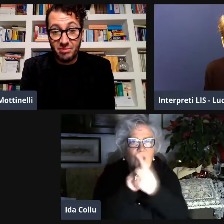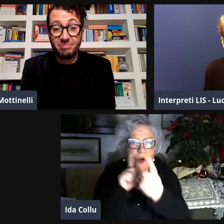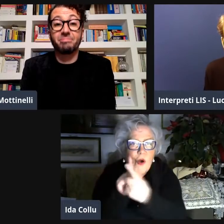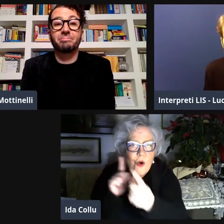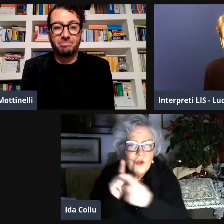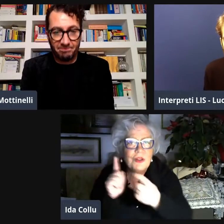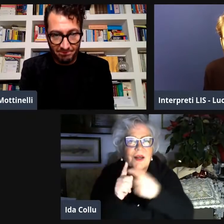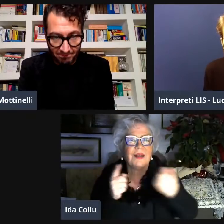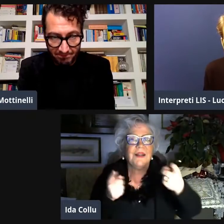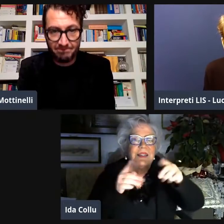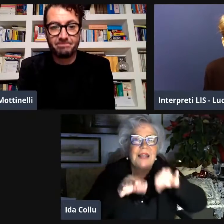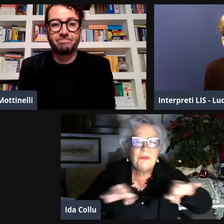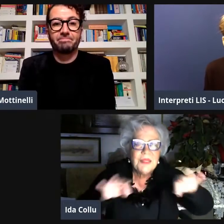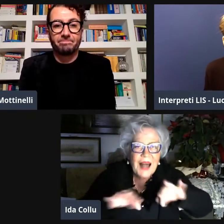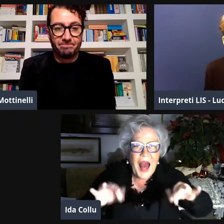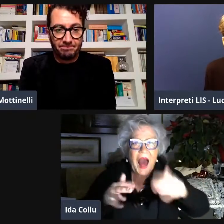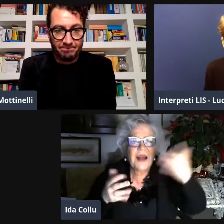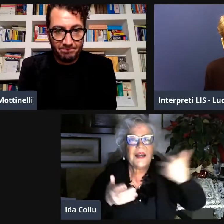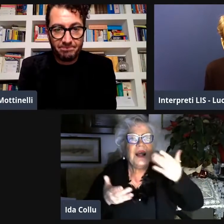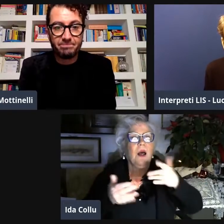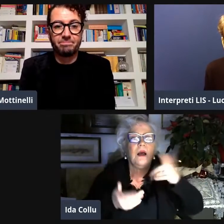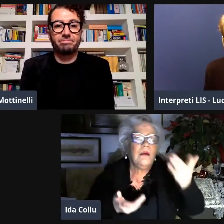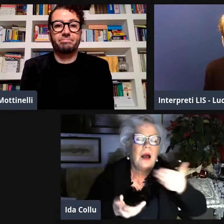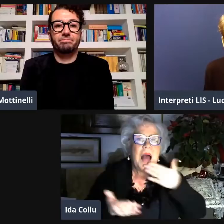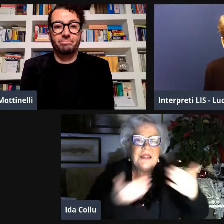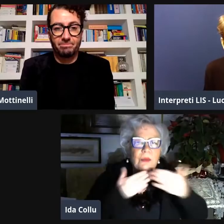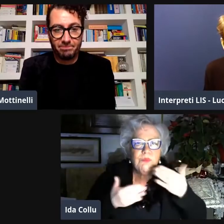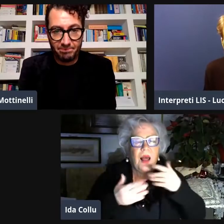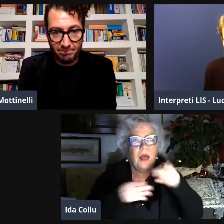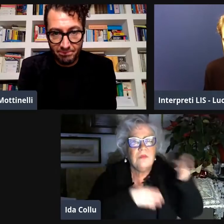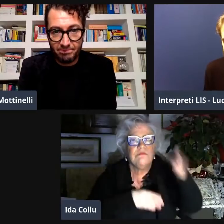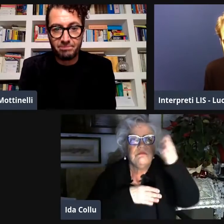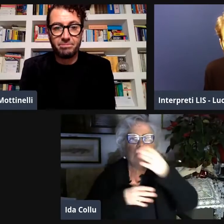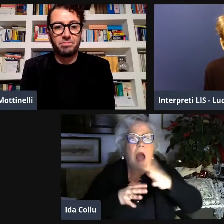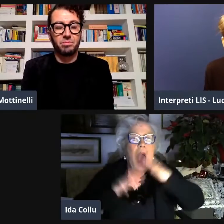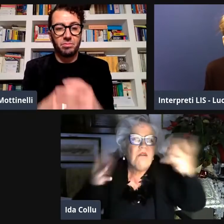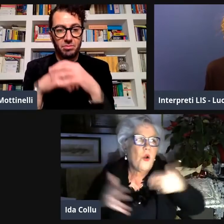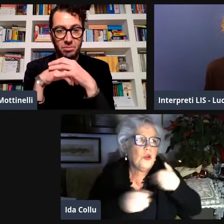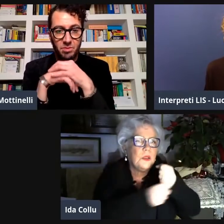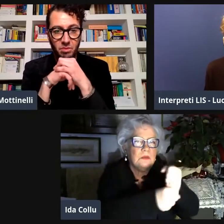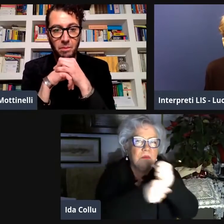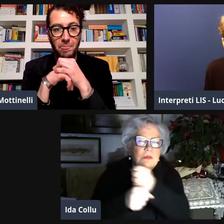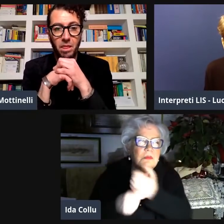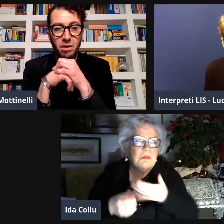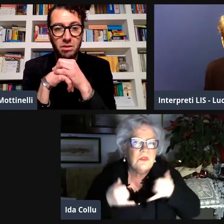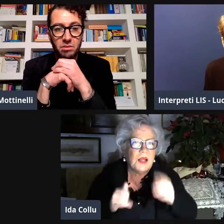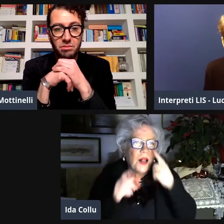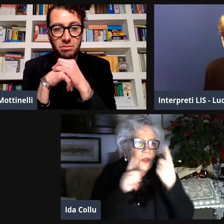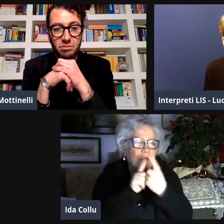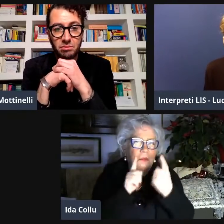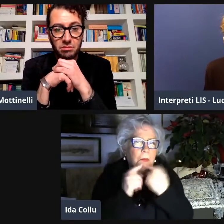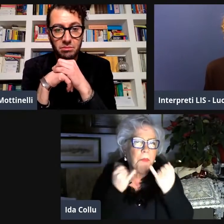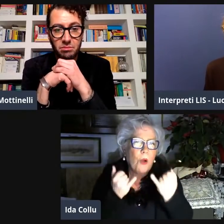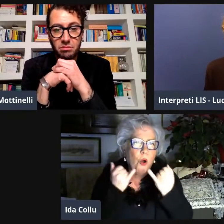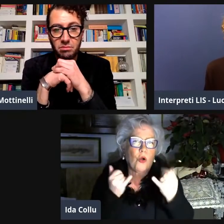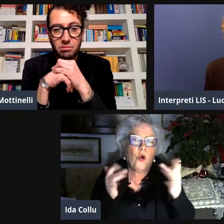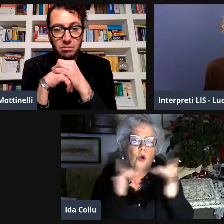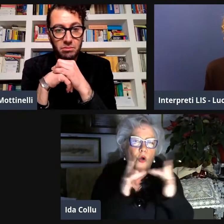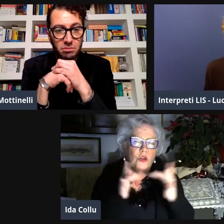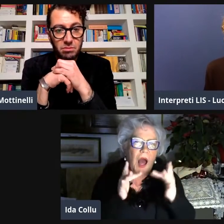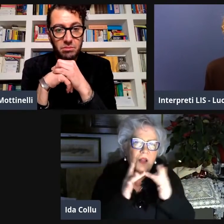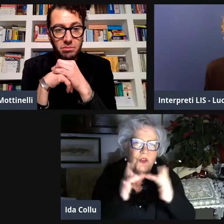andavo in varie sezioni incontravo altre persone seminari assemblee qualche volta